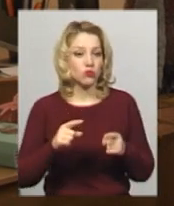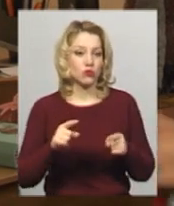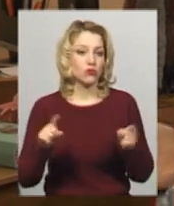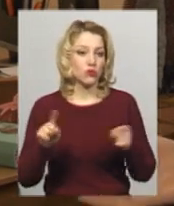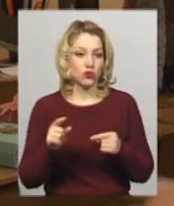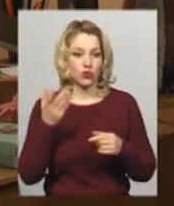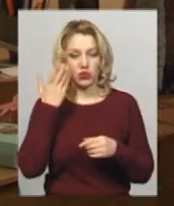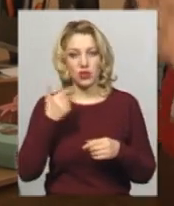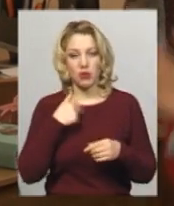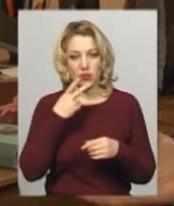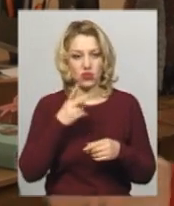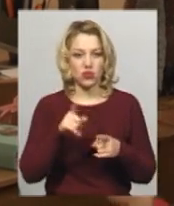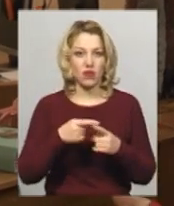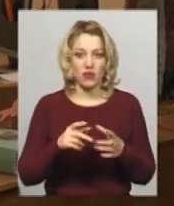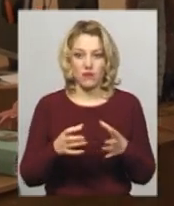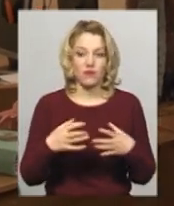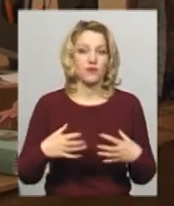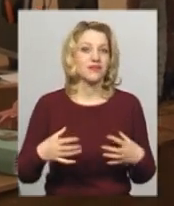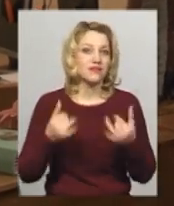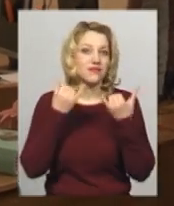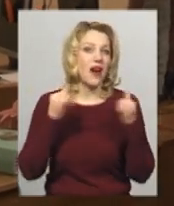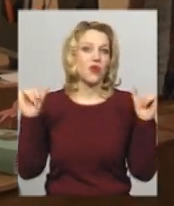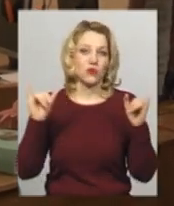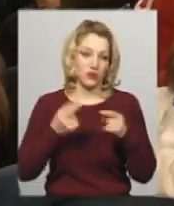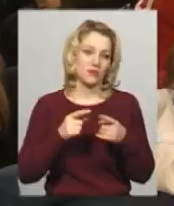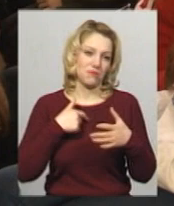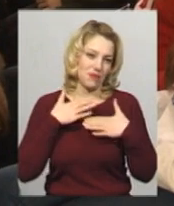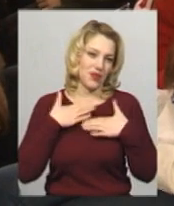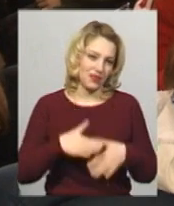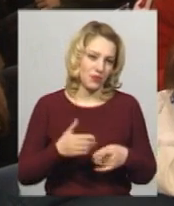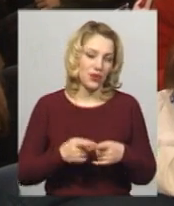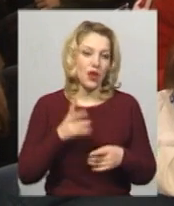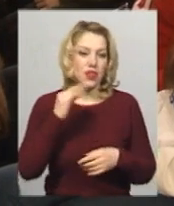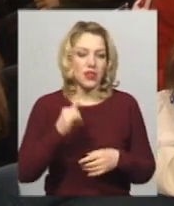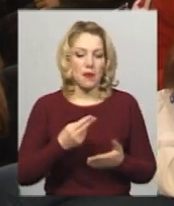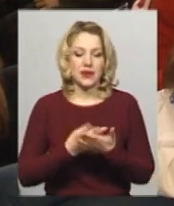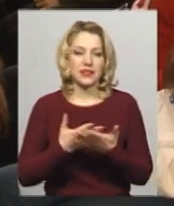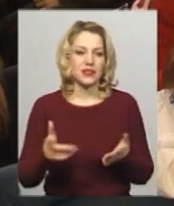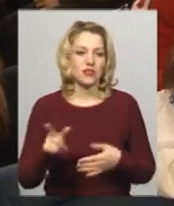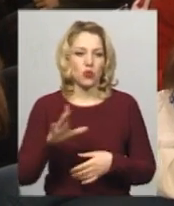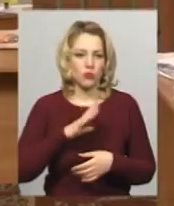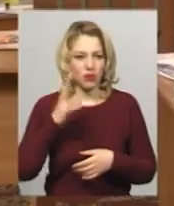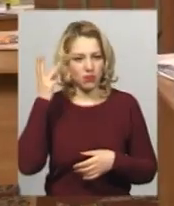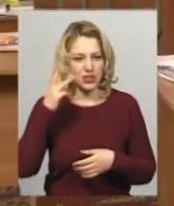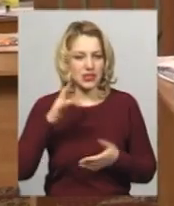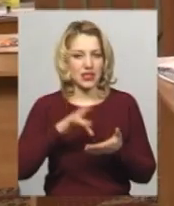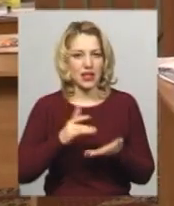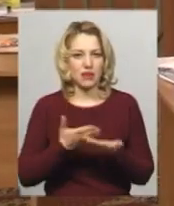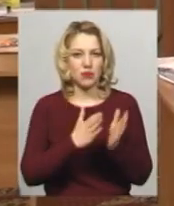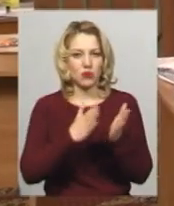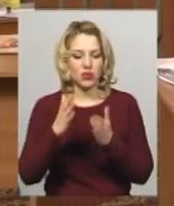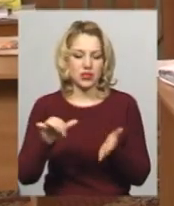коли я бачу, як вони вау, то це, звичайно, дуже приємно. На презентації, яка відбулася у Хмельницькій центральній бібліотеці,